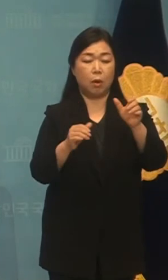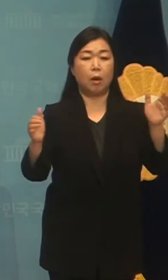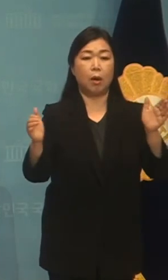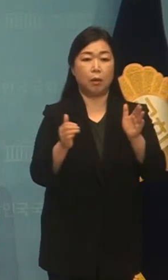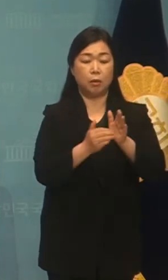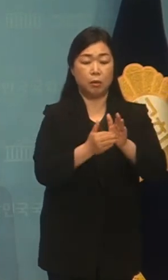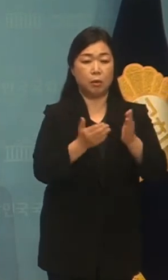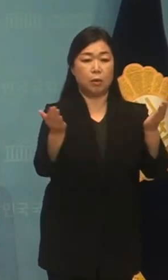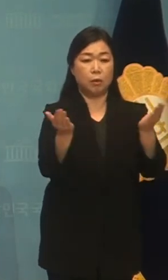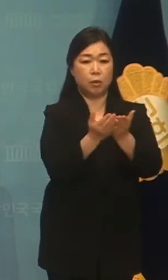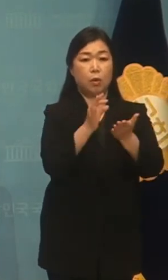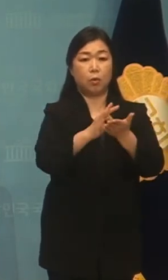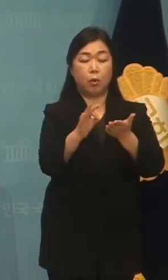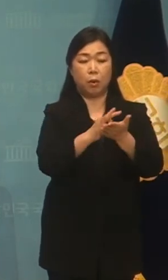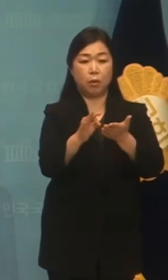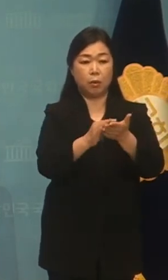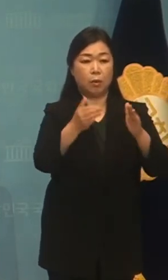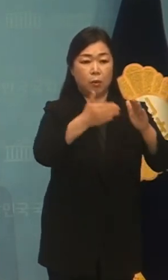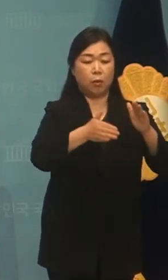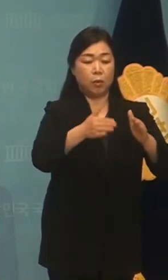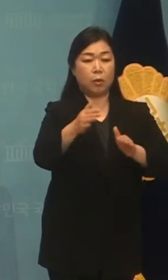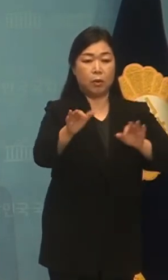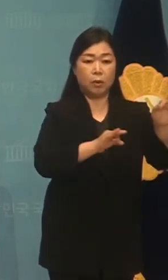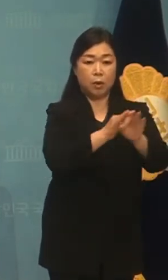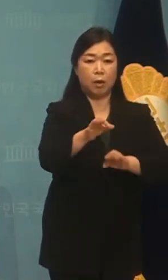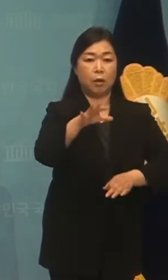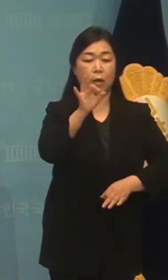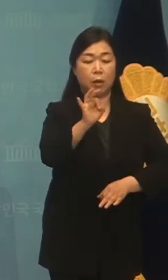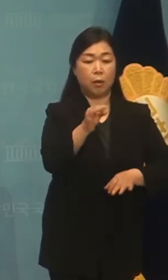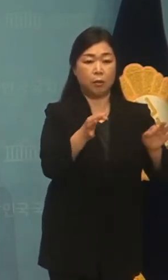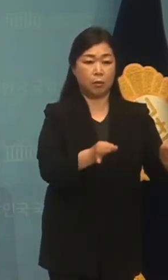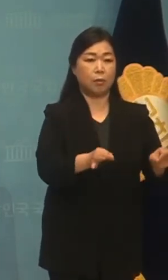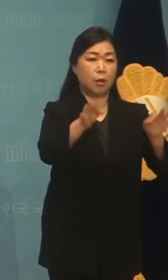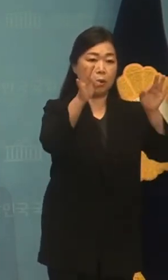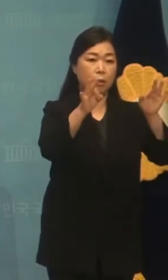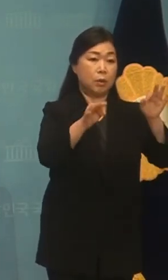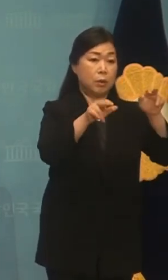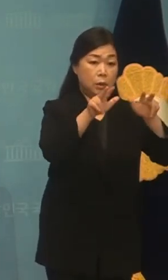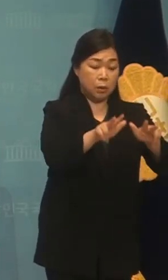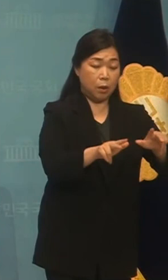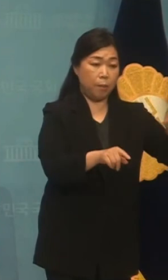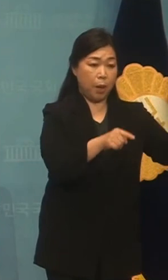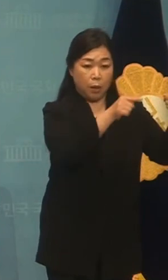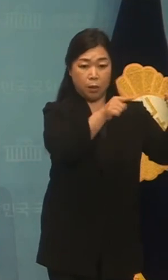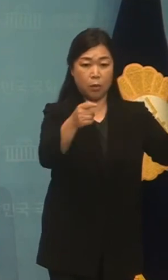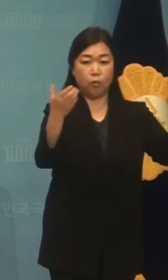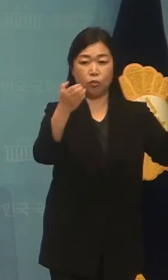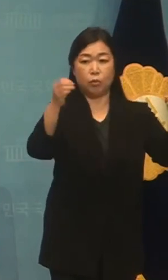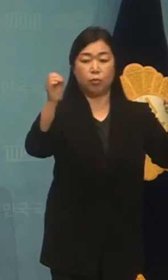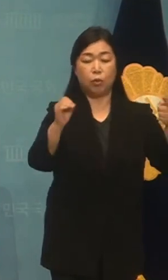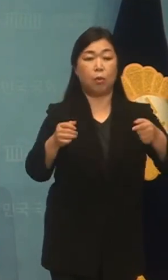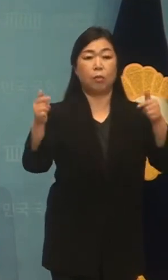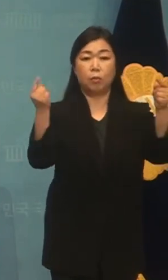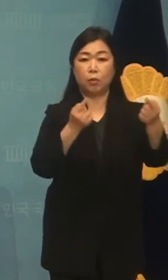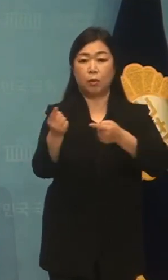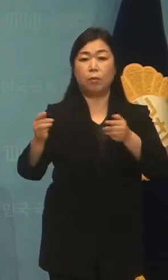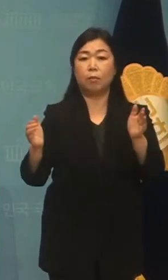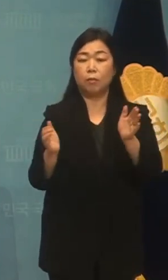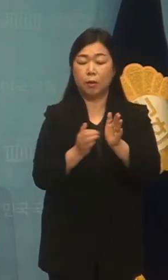적용하고 있는 공정시장 가액 비율의 상안도 견 100%에서 90%로 조정하여